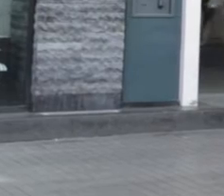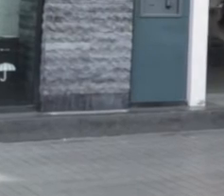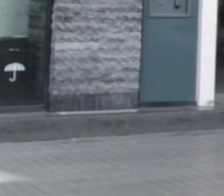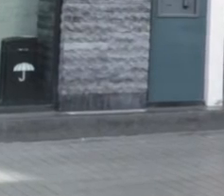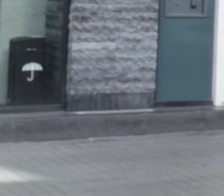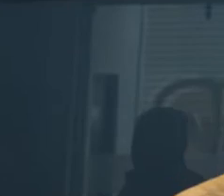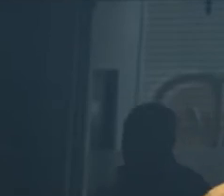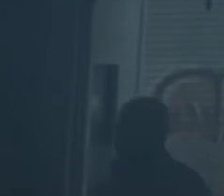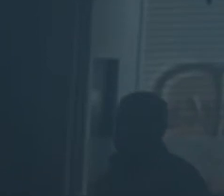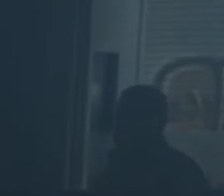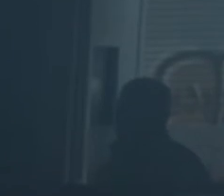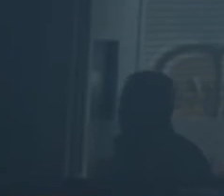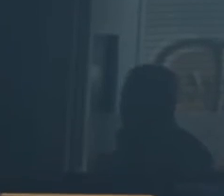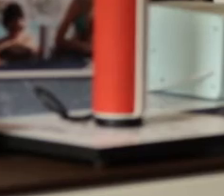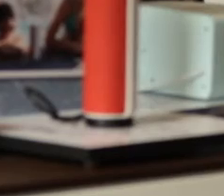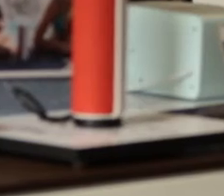TÜRKSEL TÜRKSEL